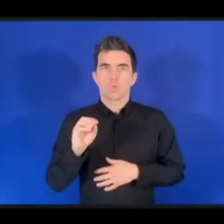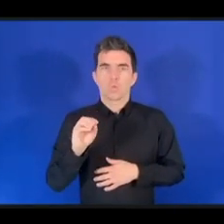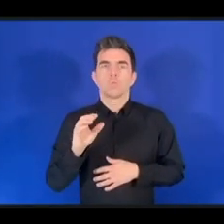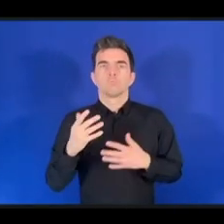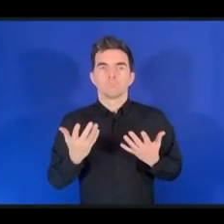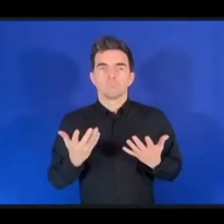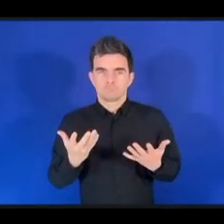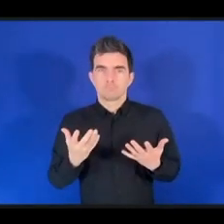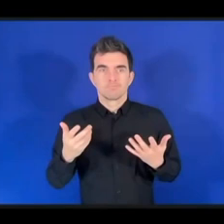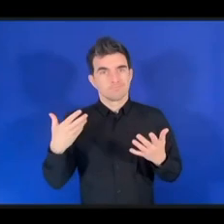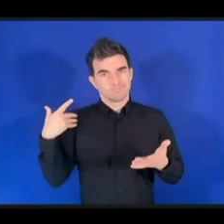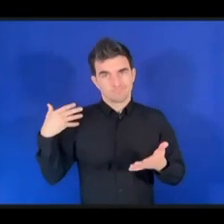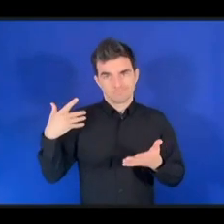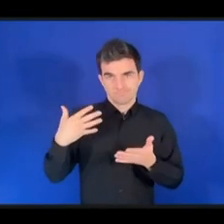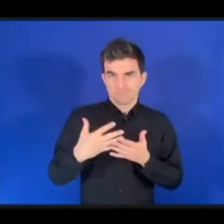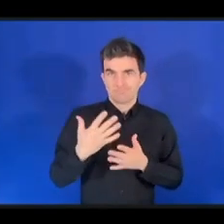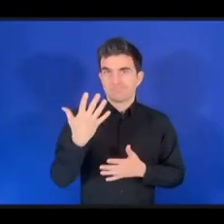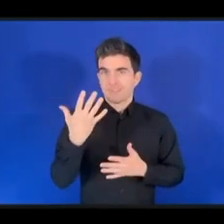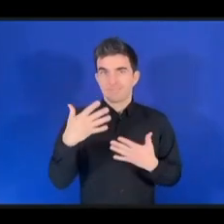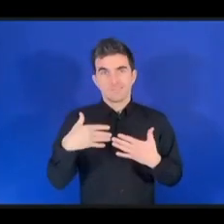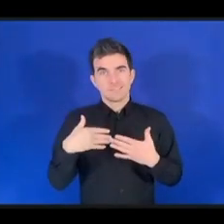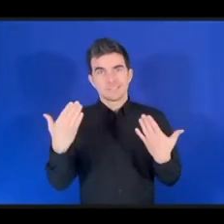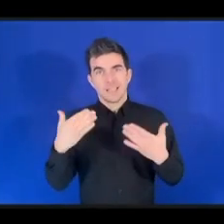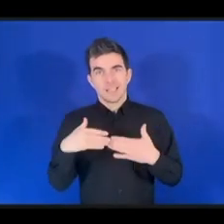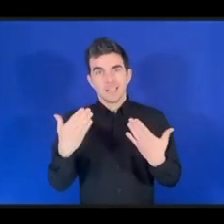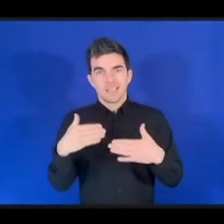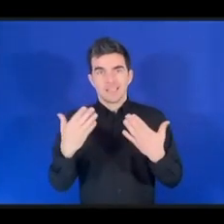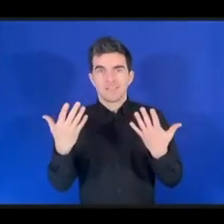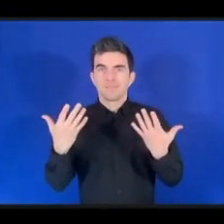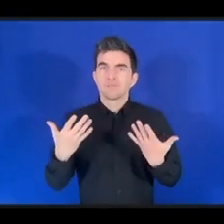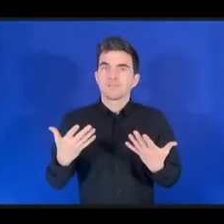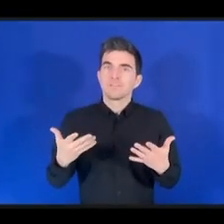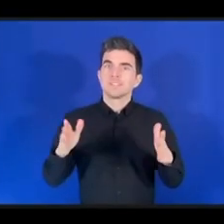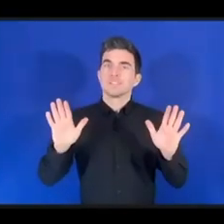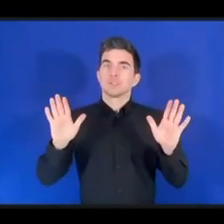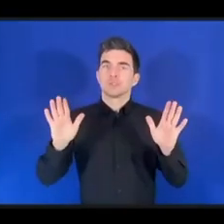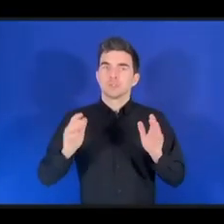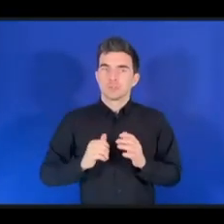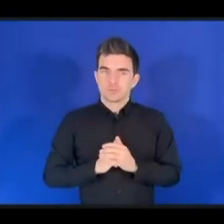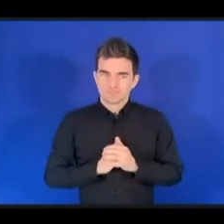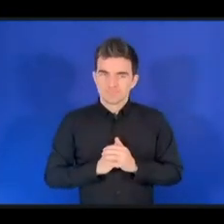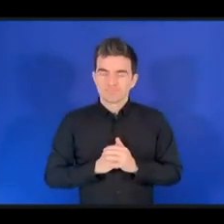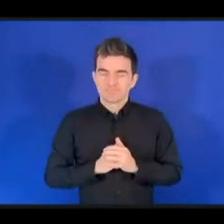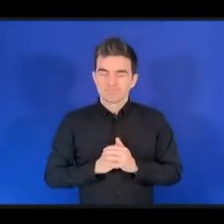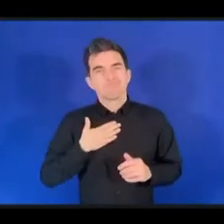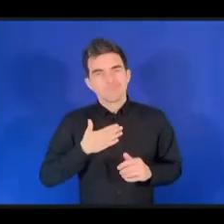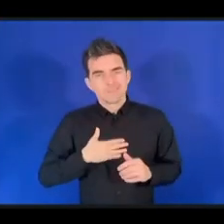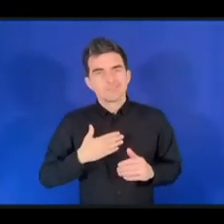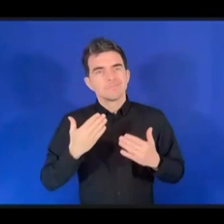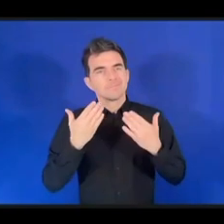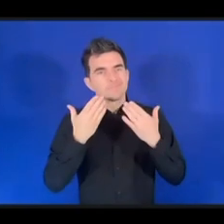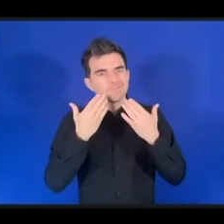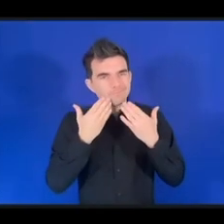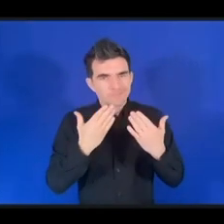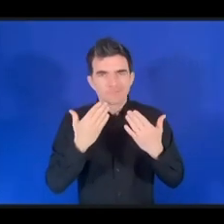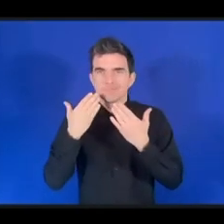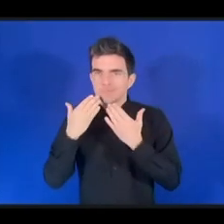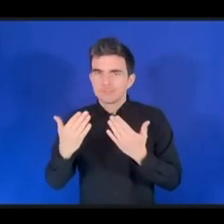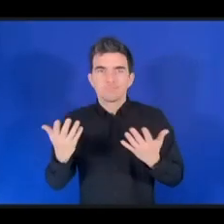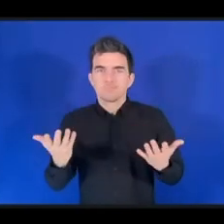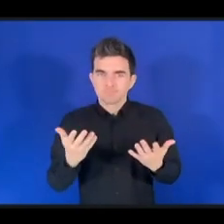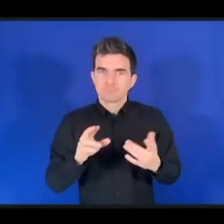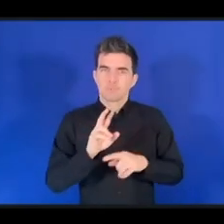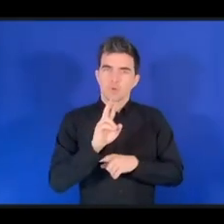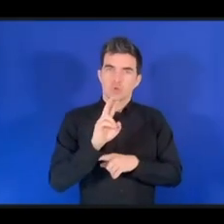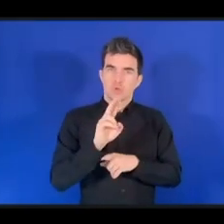Я хотел бы выразить благодарность Организации Объединенных Наций, а